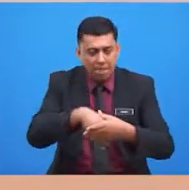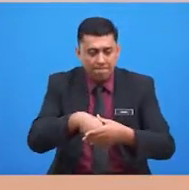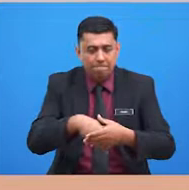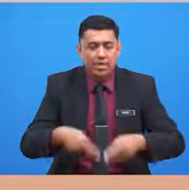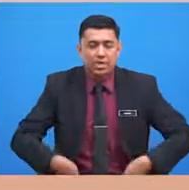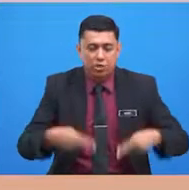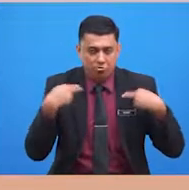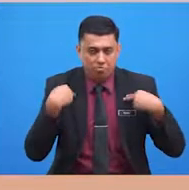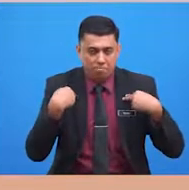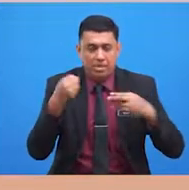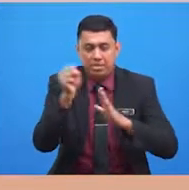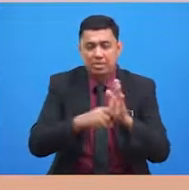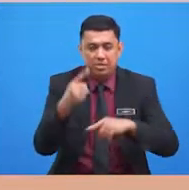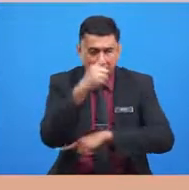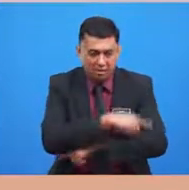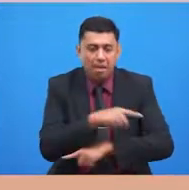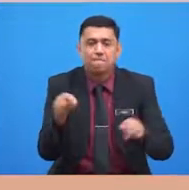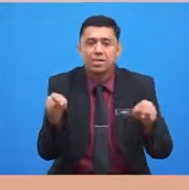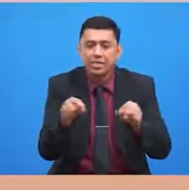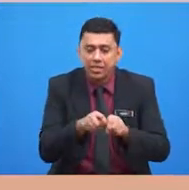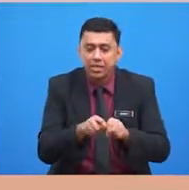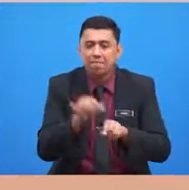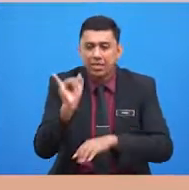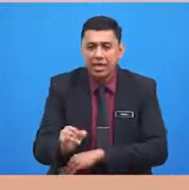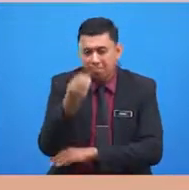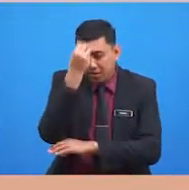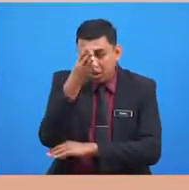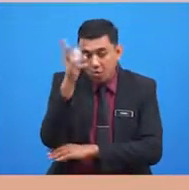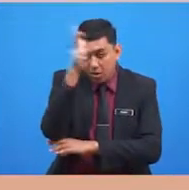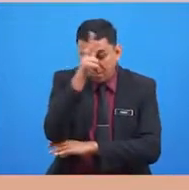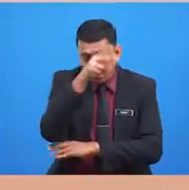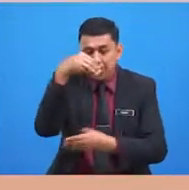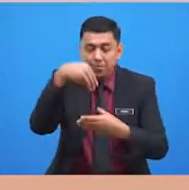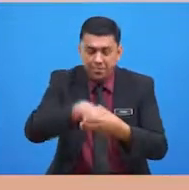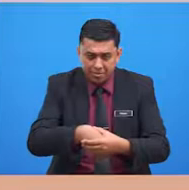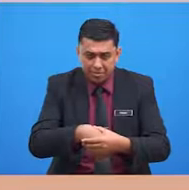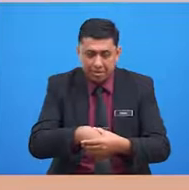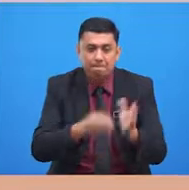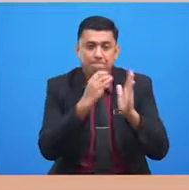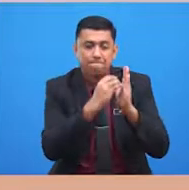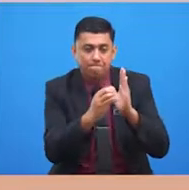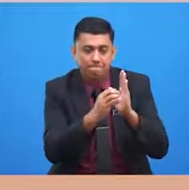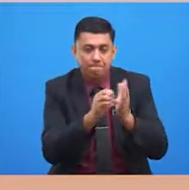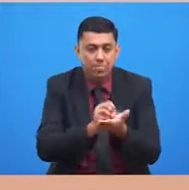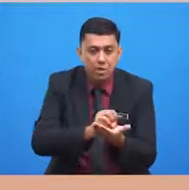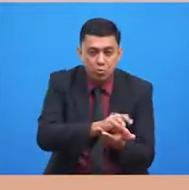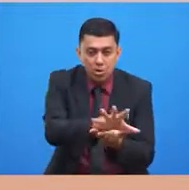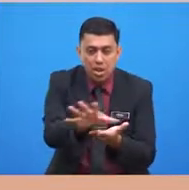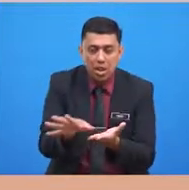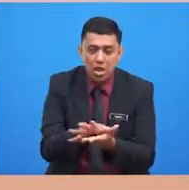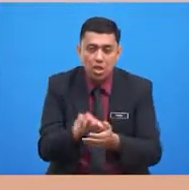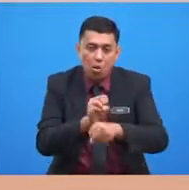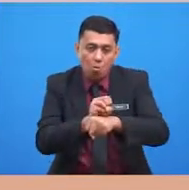seperti yang diuarkan oleh kerajaan dalam mencegah penularan COVID